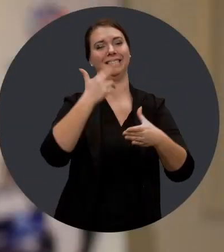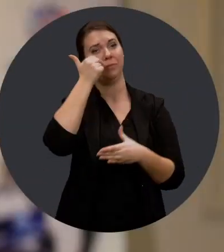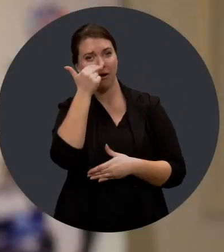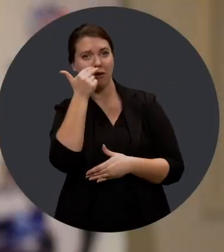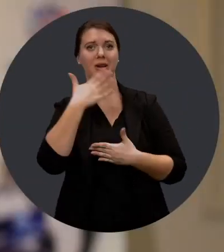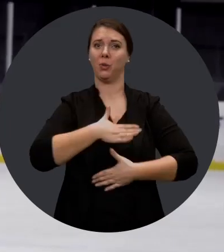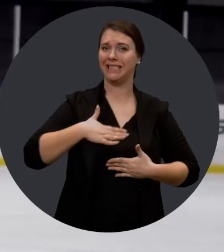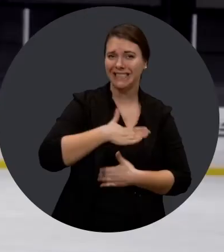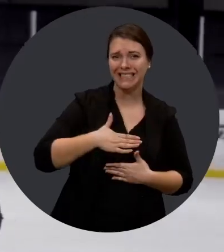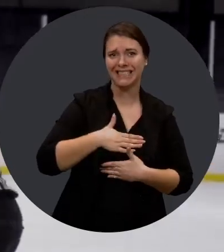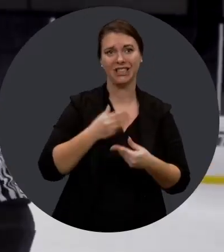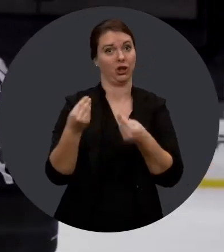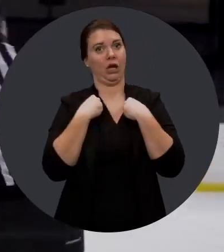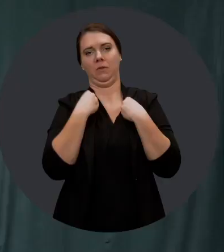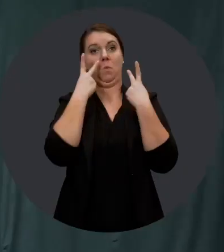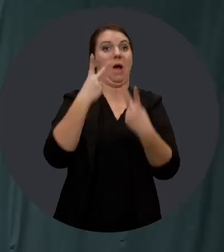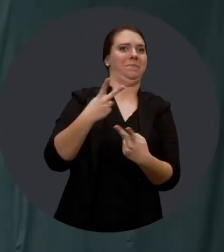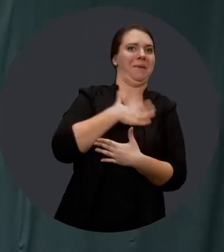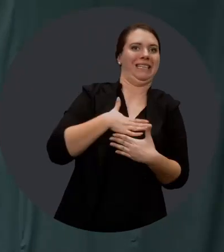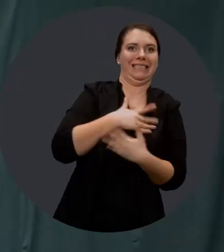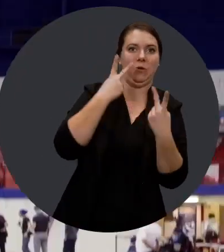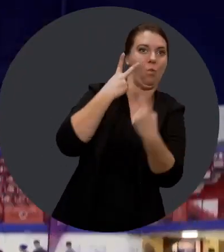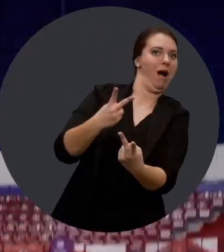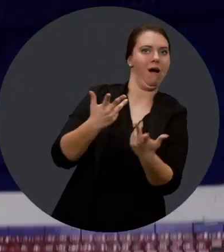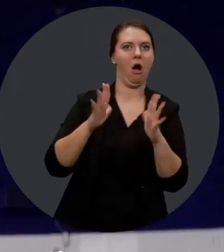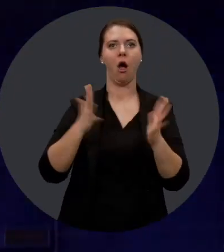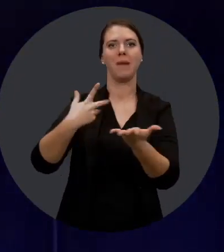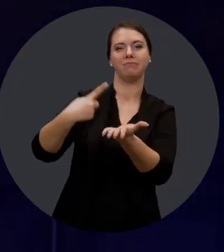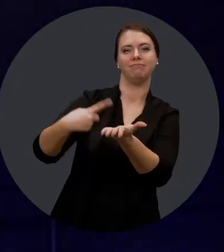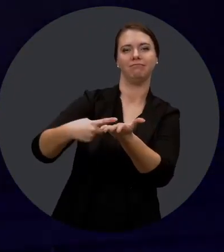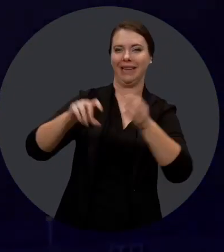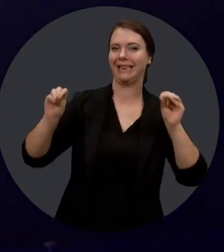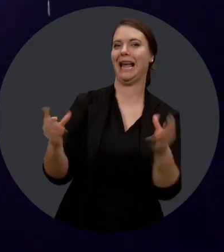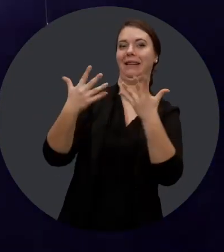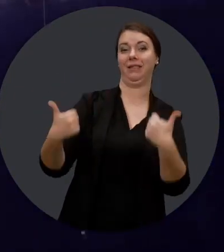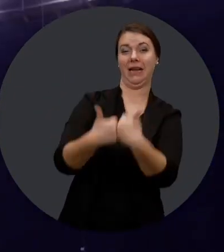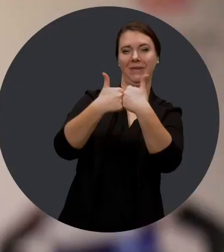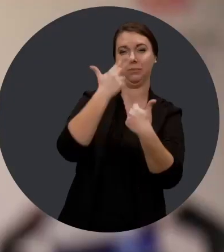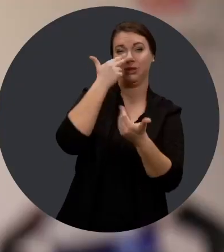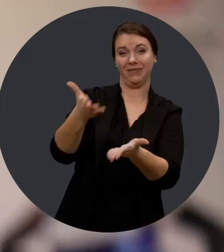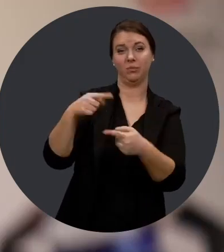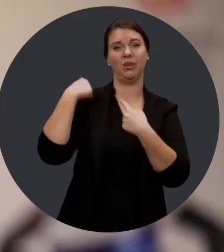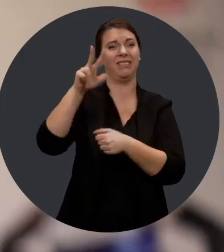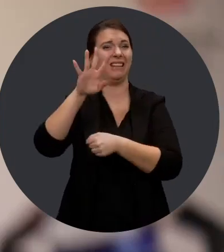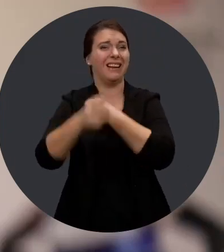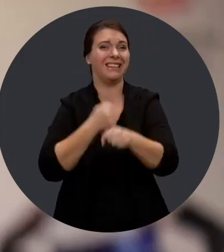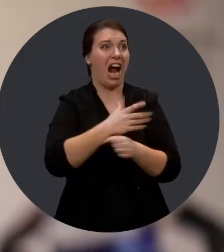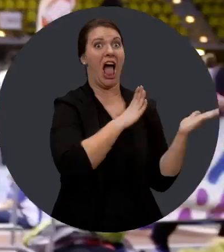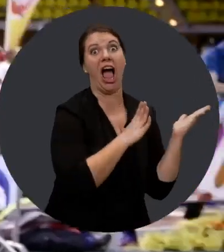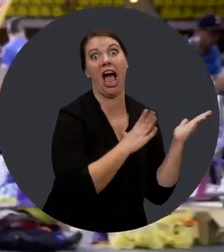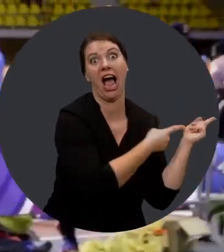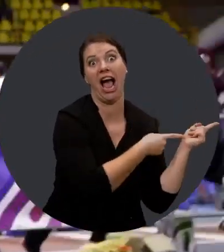domaine du sport, du loisir. Ça me fait plaisir d'avoir l'occasion de vous parler de comment est né le défi sportif depuis 34 ans qui